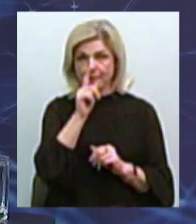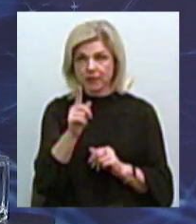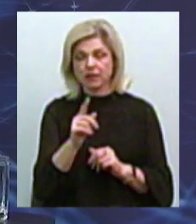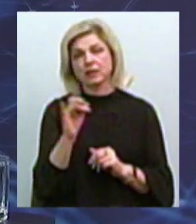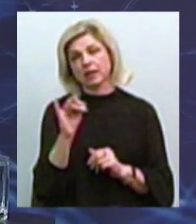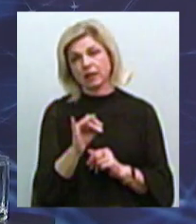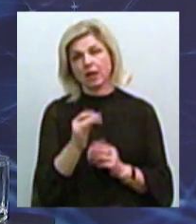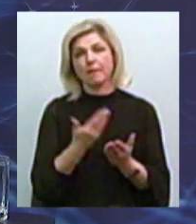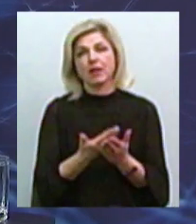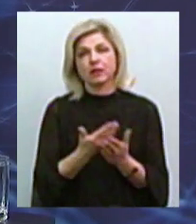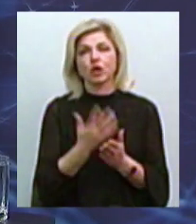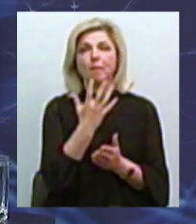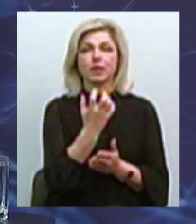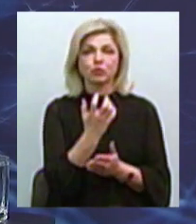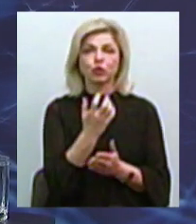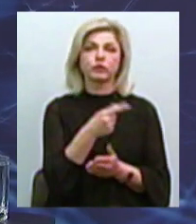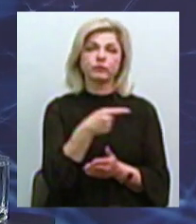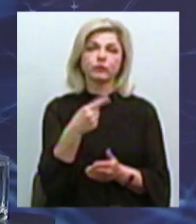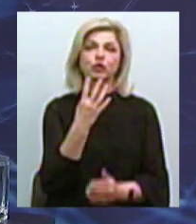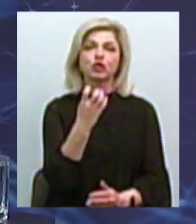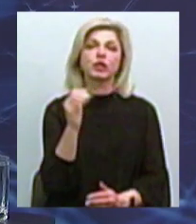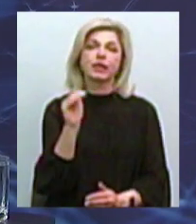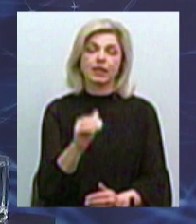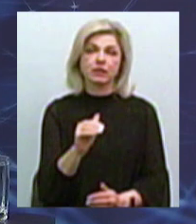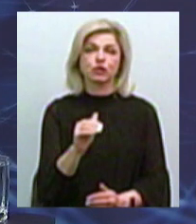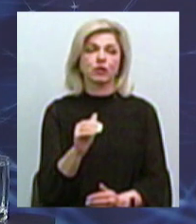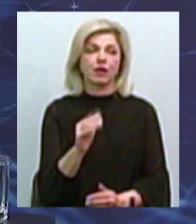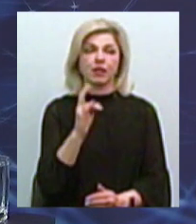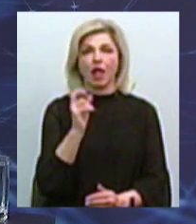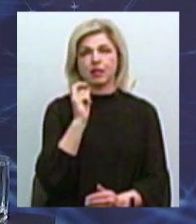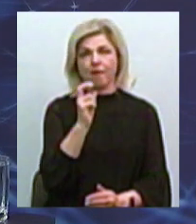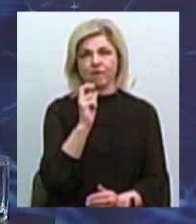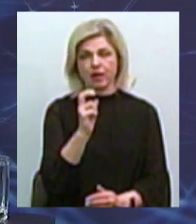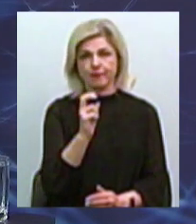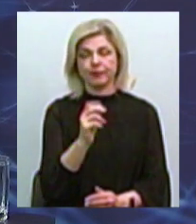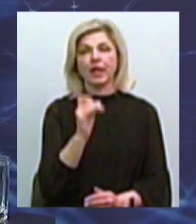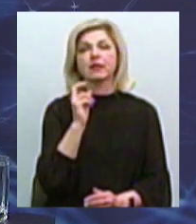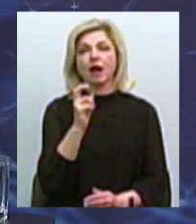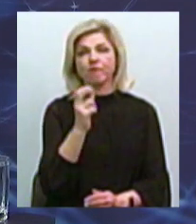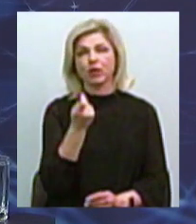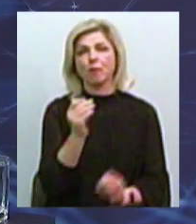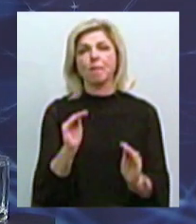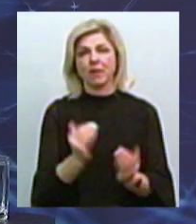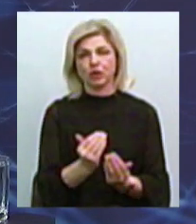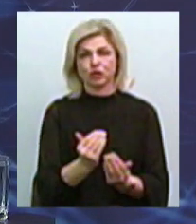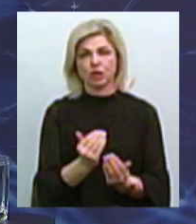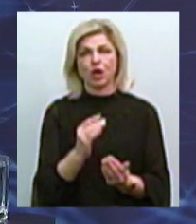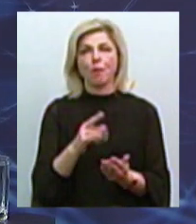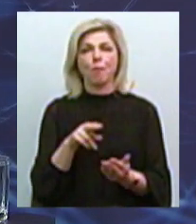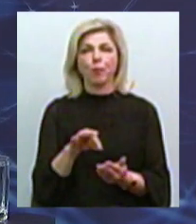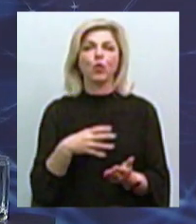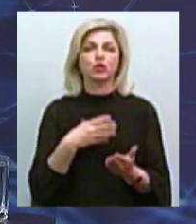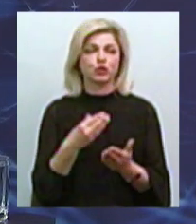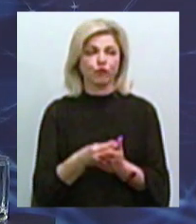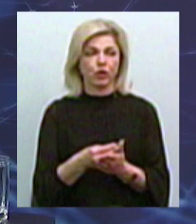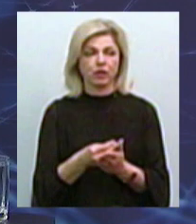і 500-400 тисяч на трамваї. Трамваї чуть менше по своїй, так сказати,